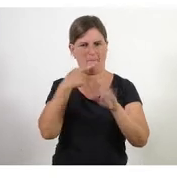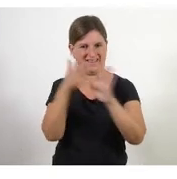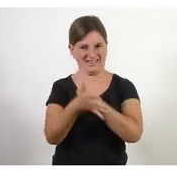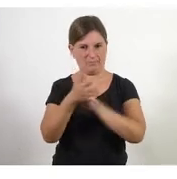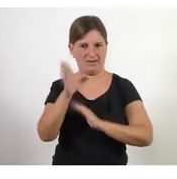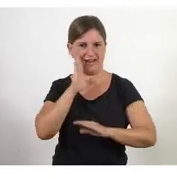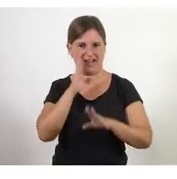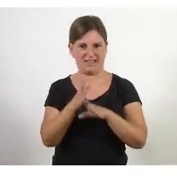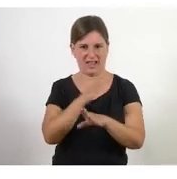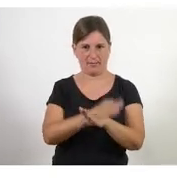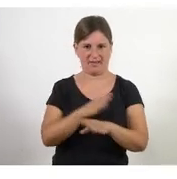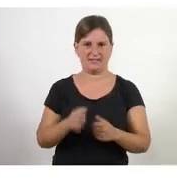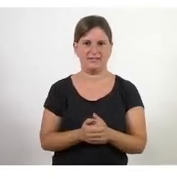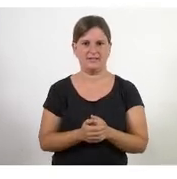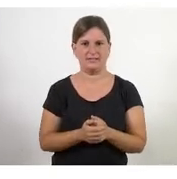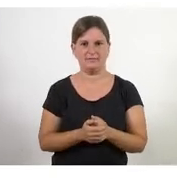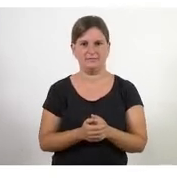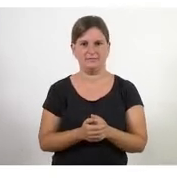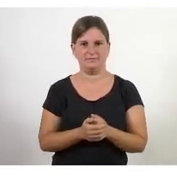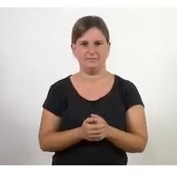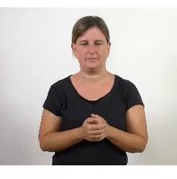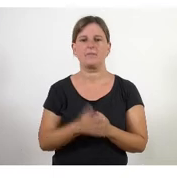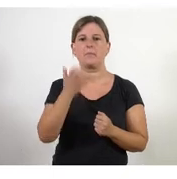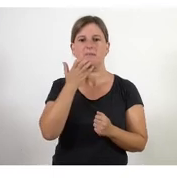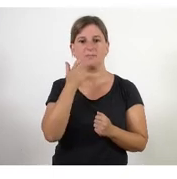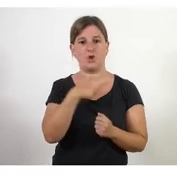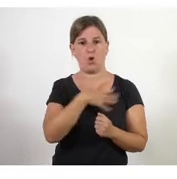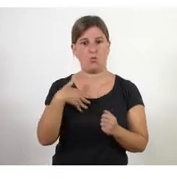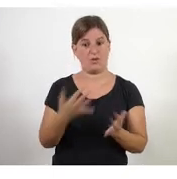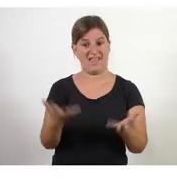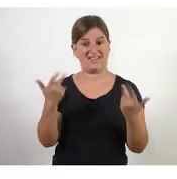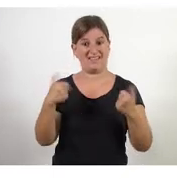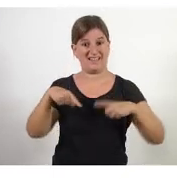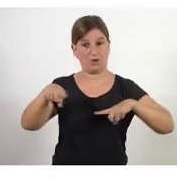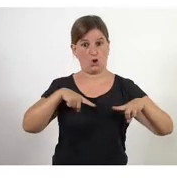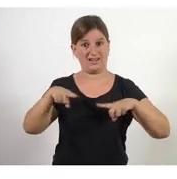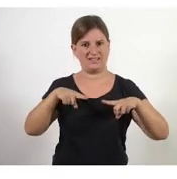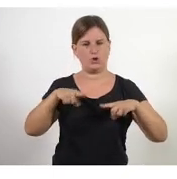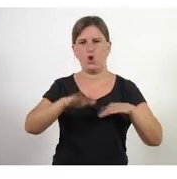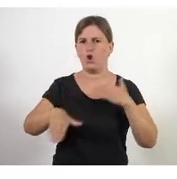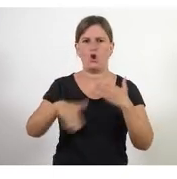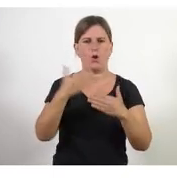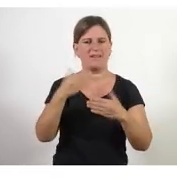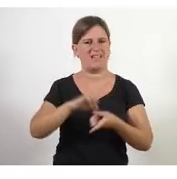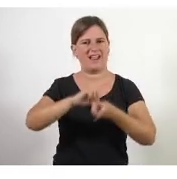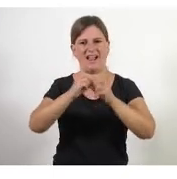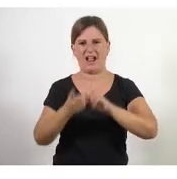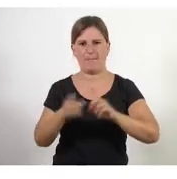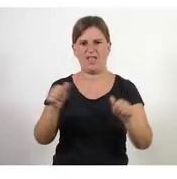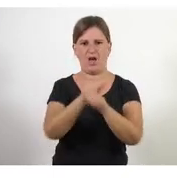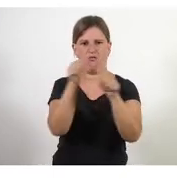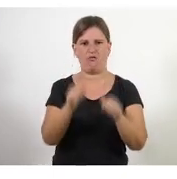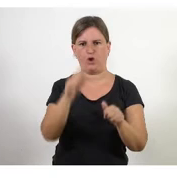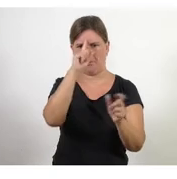si tu vols fer una agilitat organitzativa el que fas és començar a canviar la forma amb la qual es